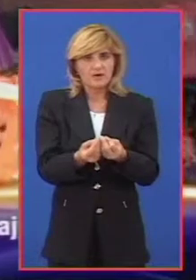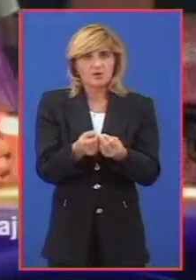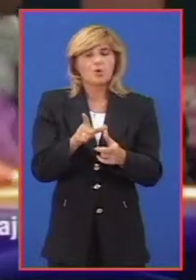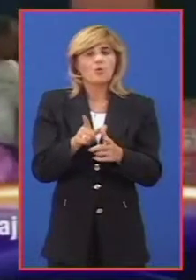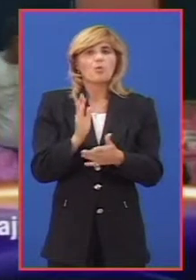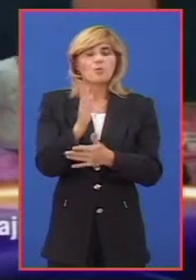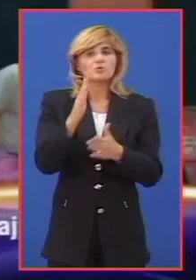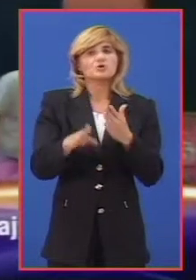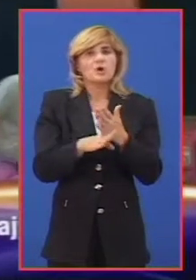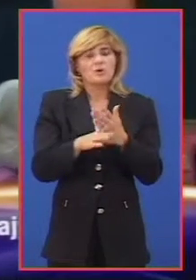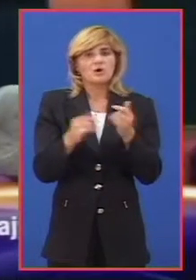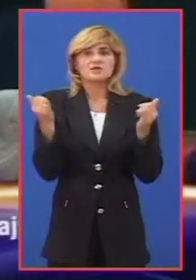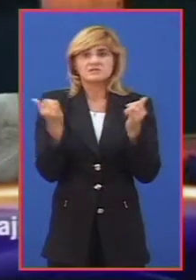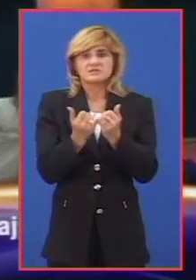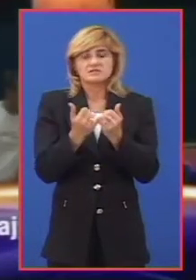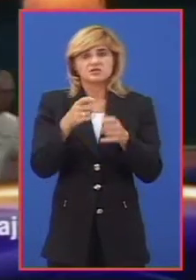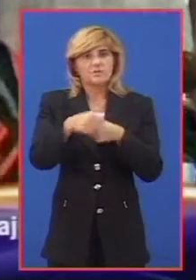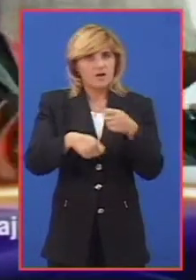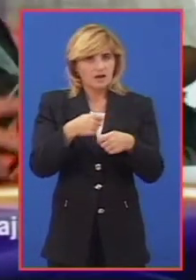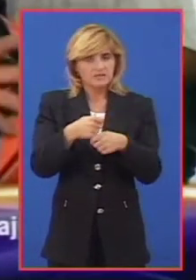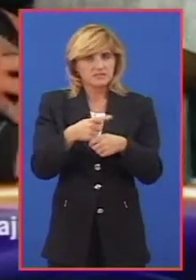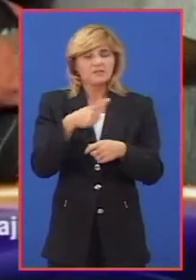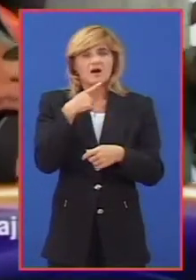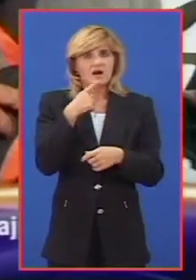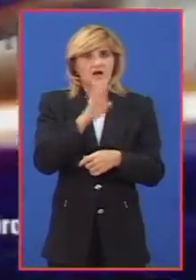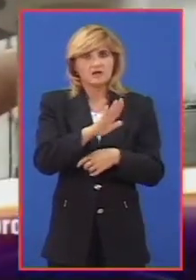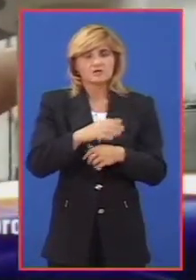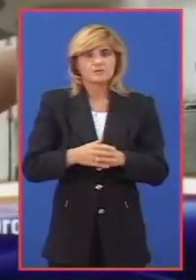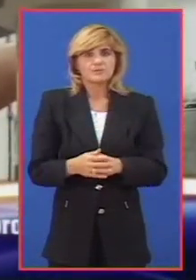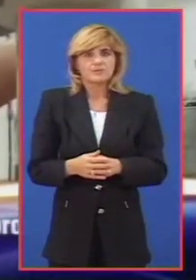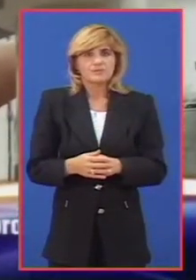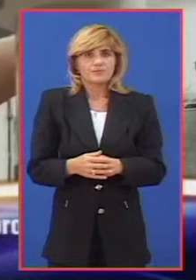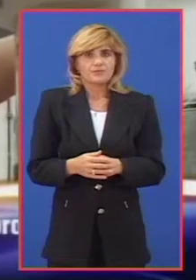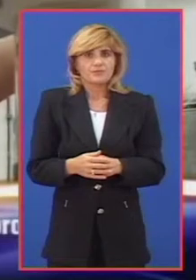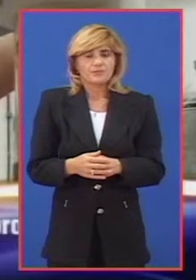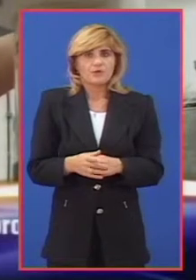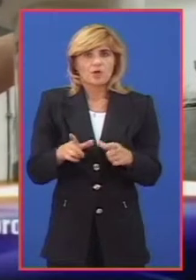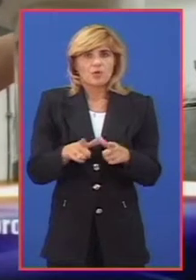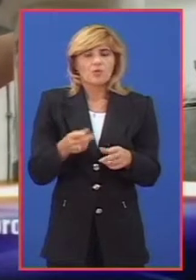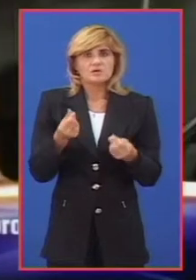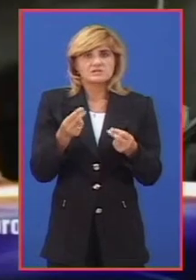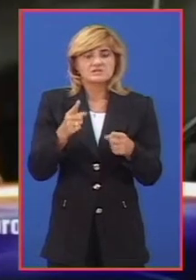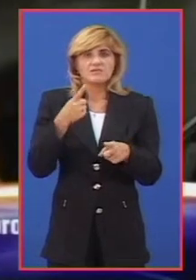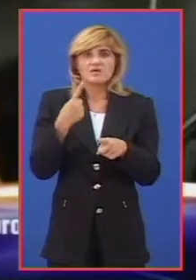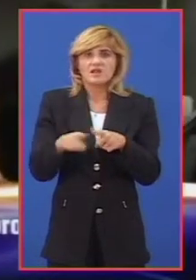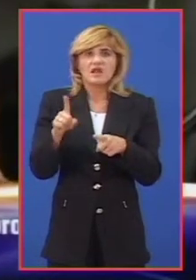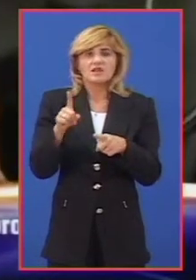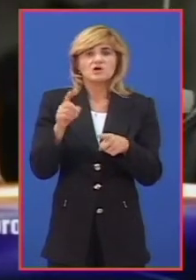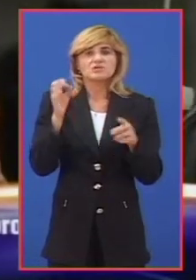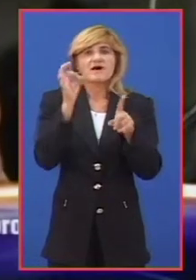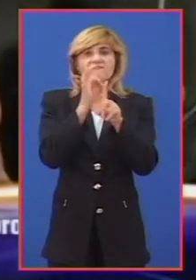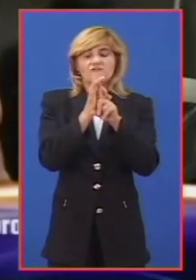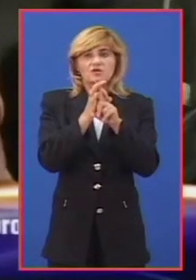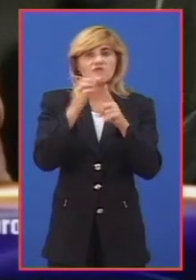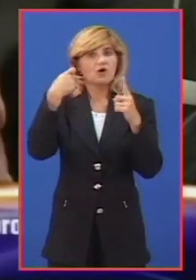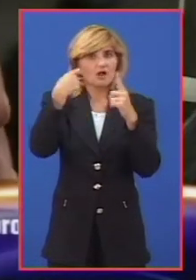u buduće će pomagati sličnim akcijama, kažu u mesnoj zajednici. U zemljištu nedostaje fosfora, a